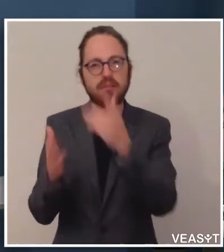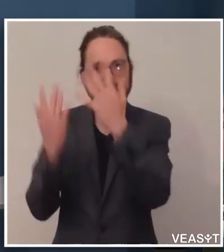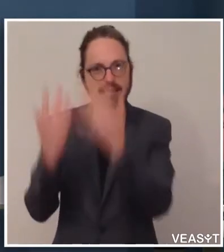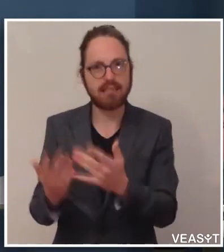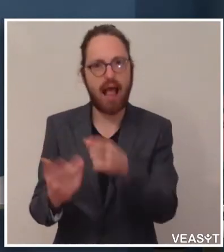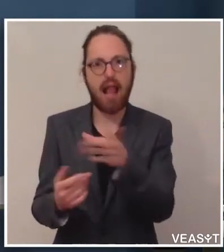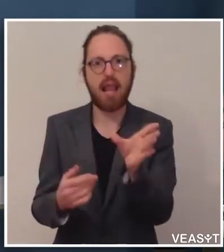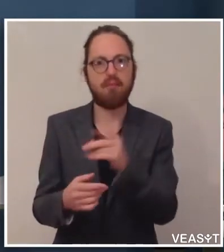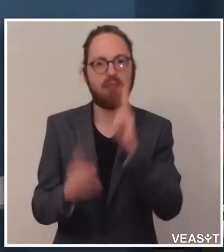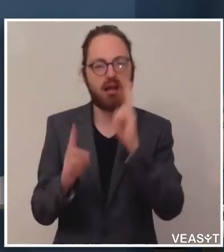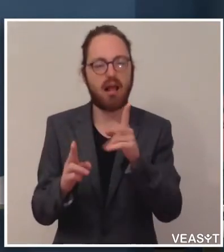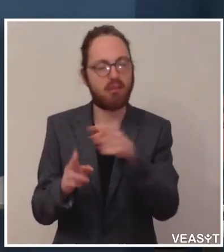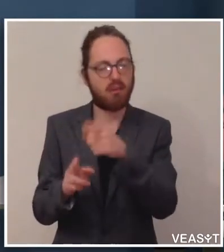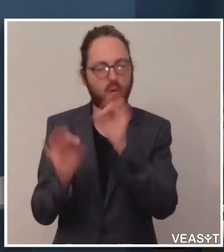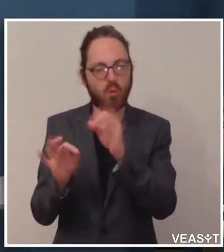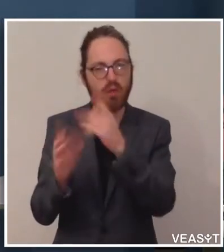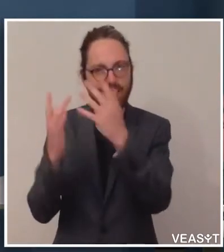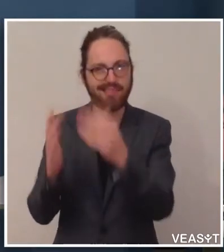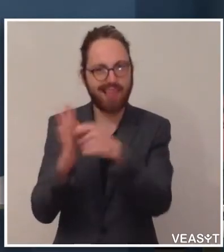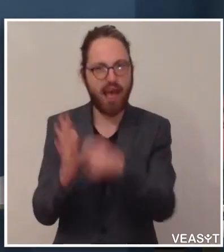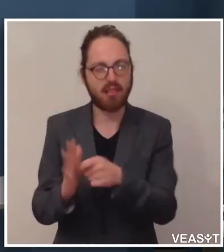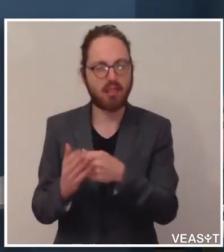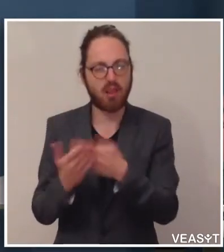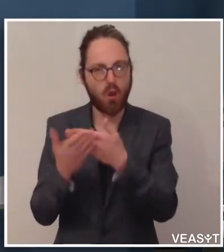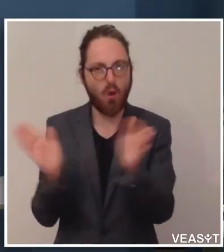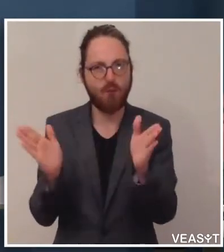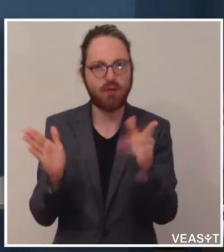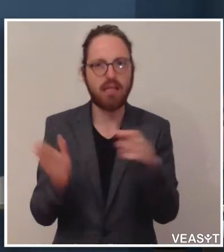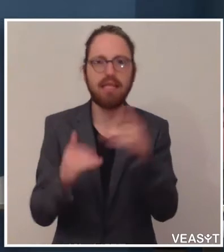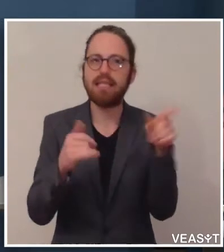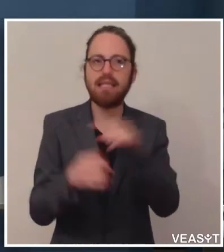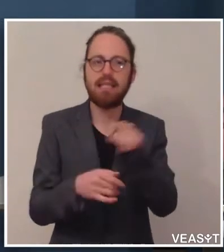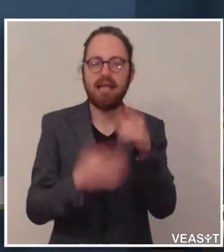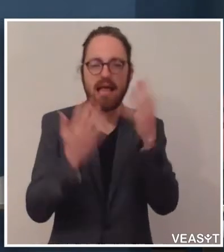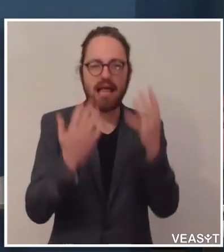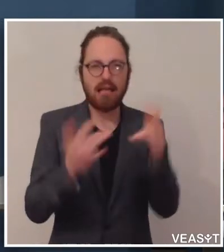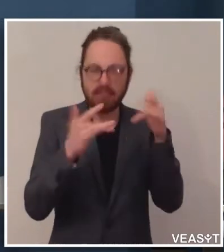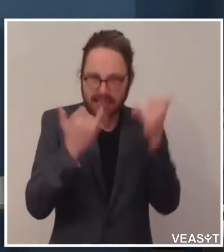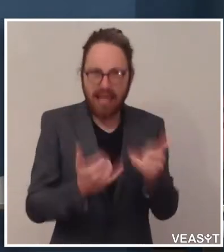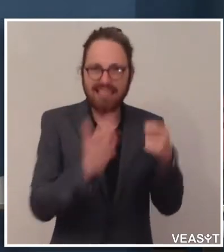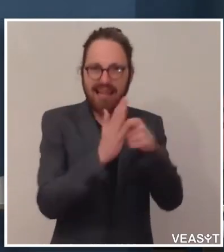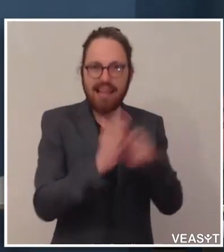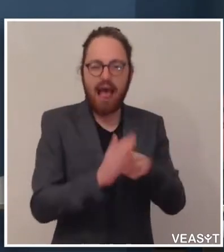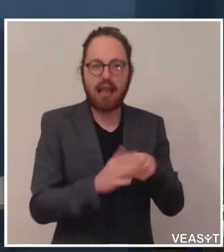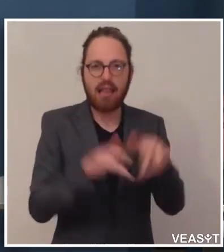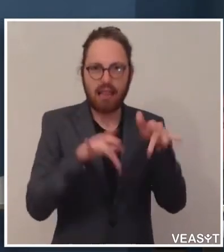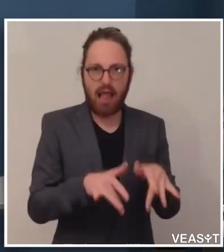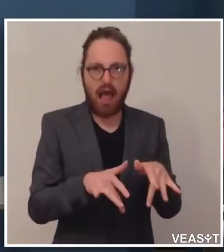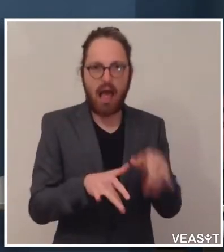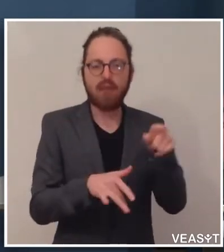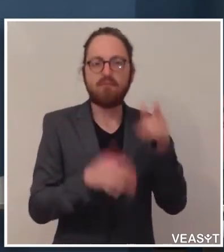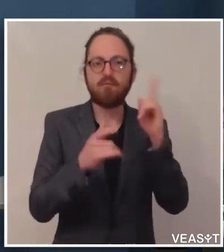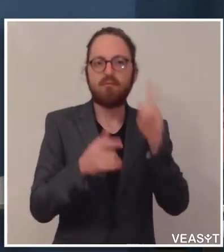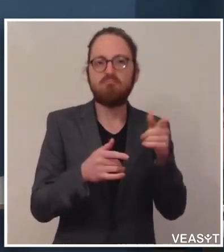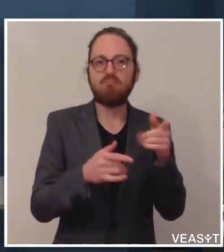außen zu geben. Die Daten, die derzeit auch vorliegen, das sind Daten, die derzeit auch mit dem